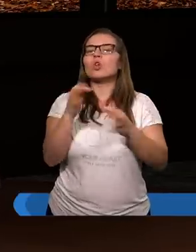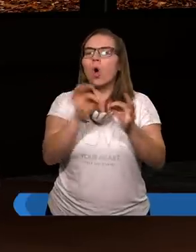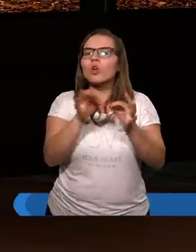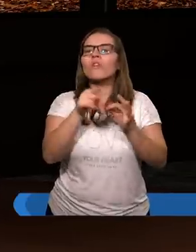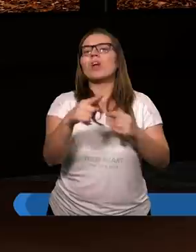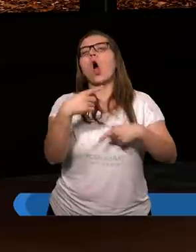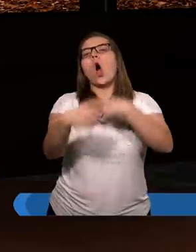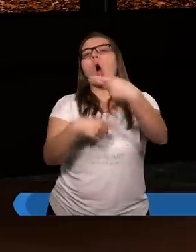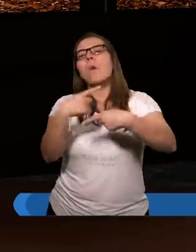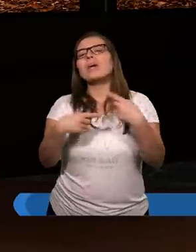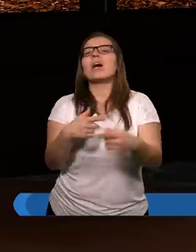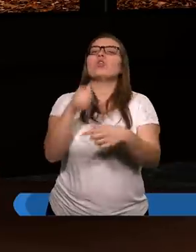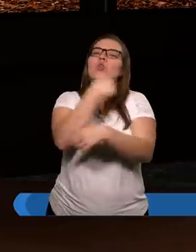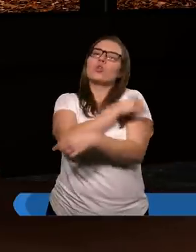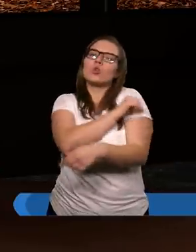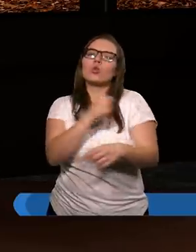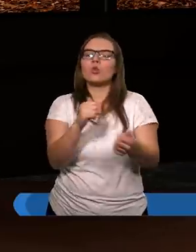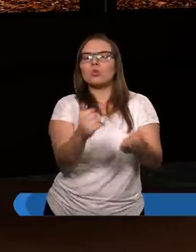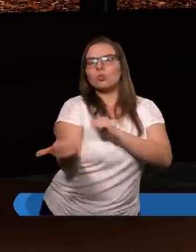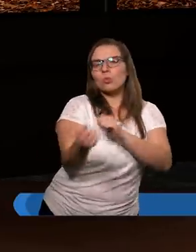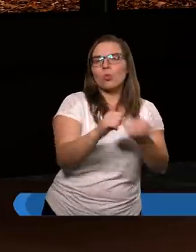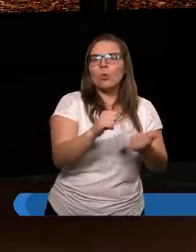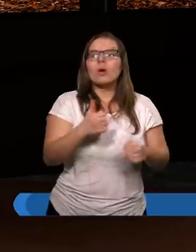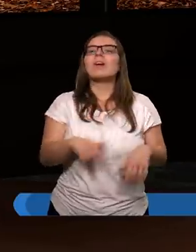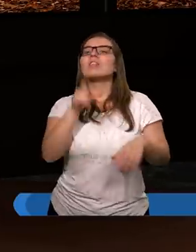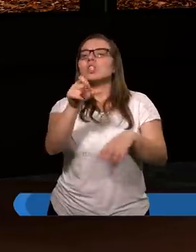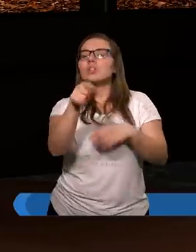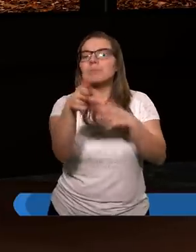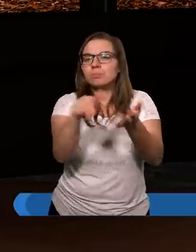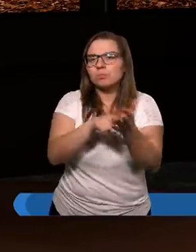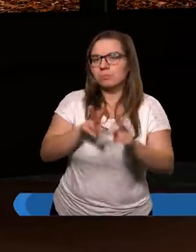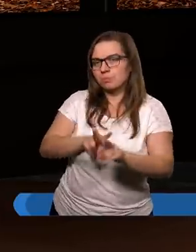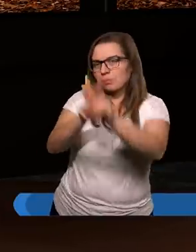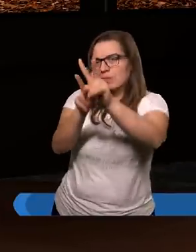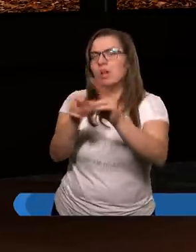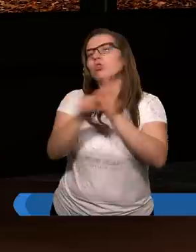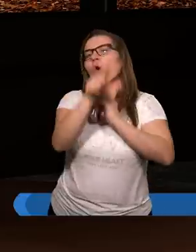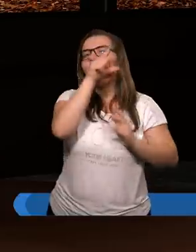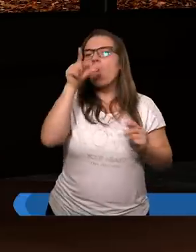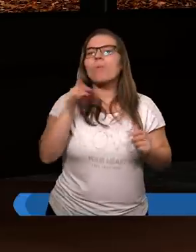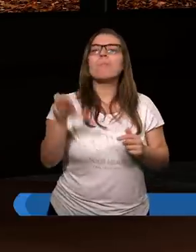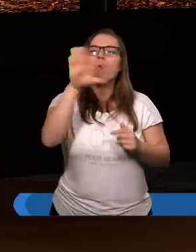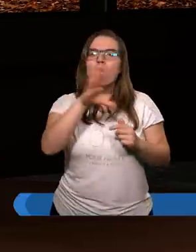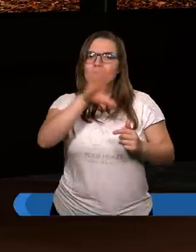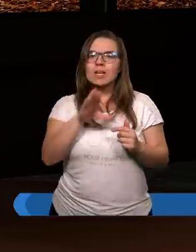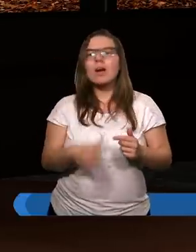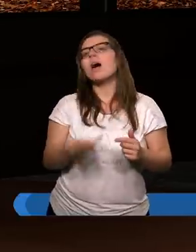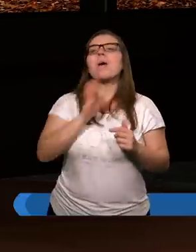czy był stosowany obrzęd chrztu, ci, którzy teraz mieli należeć do ludu bożego,